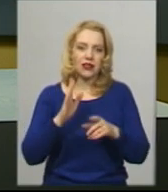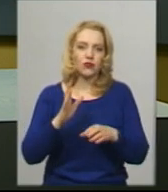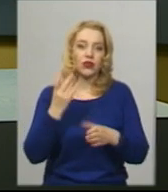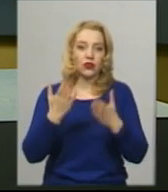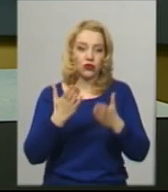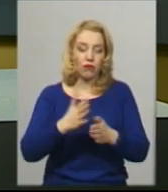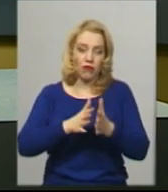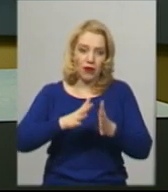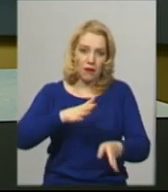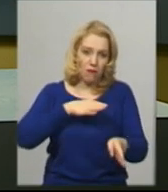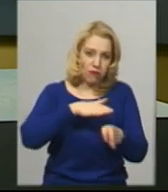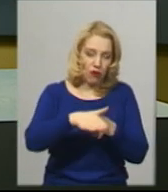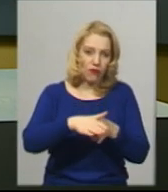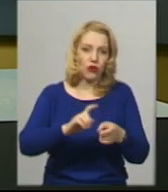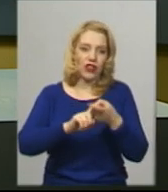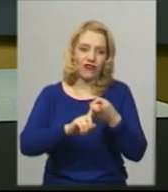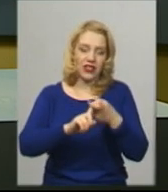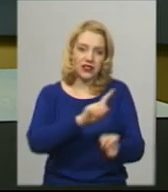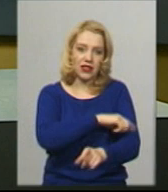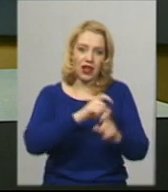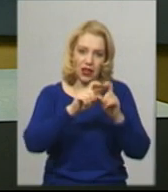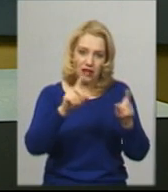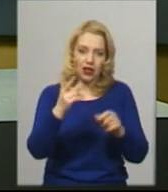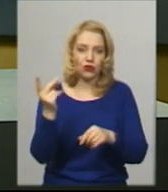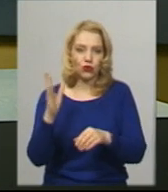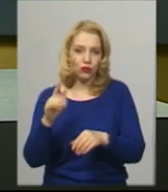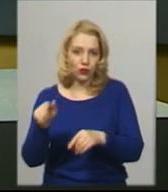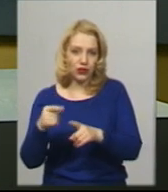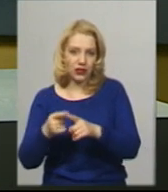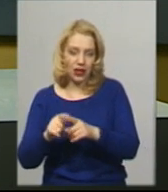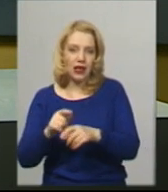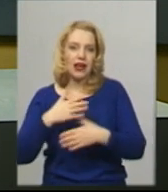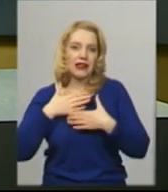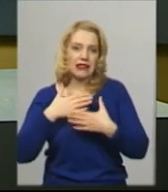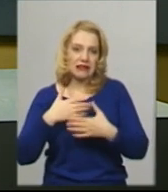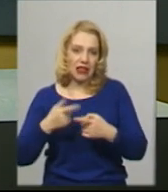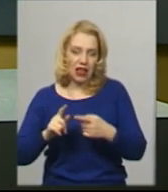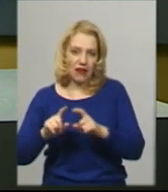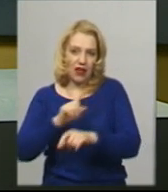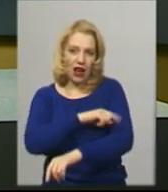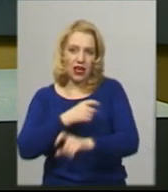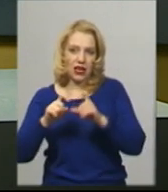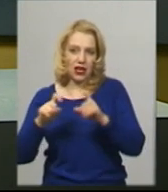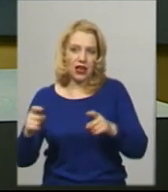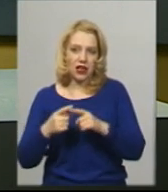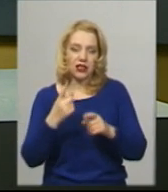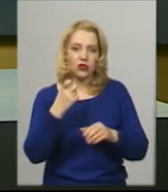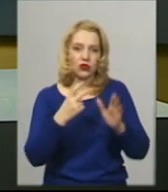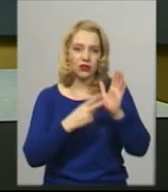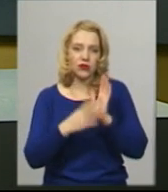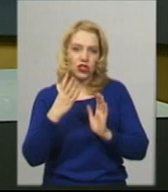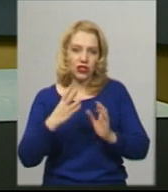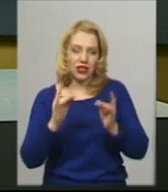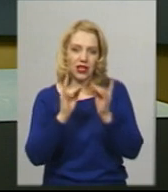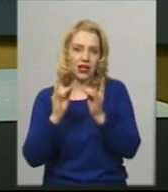лікарні. Про це сьогодні під час брифінгу розповів міський голова Олександр Семчишин. За його словами, 174 ліжка може